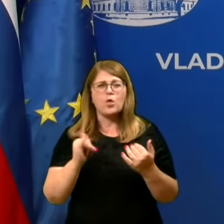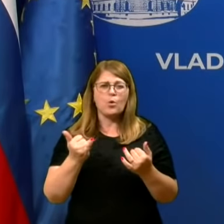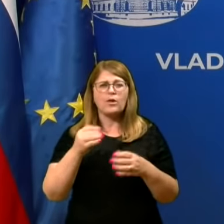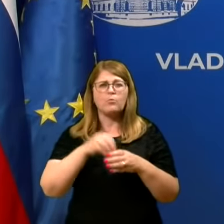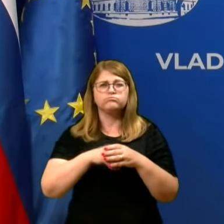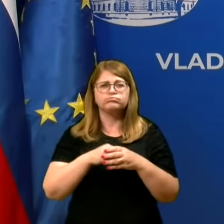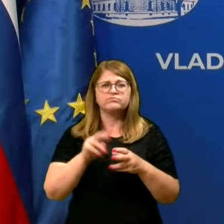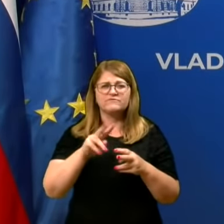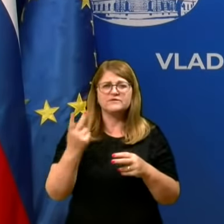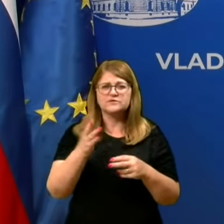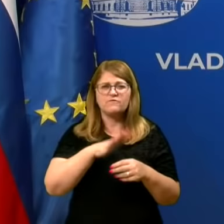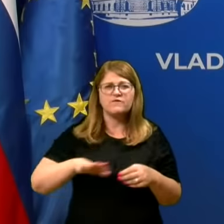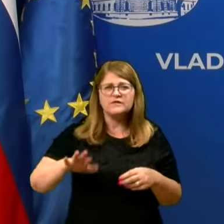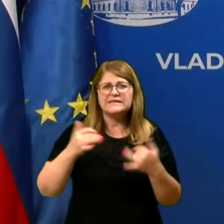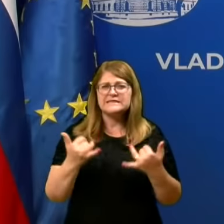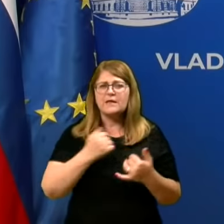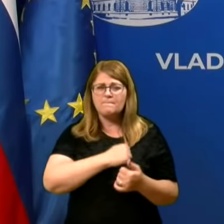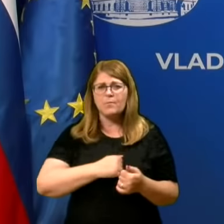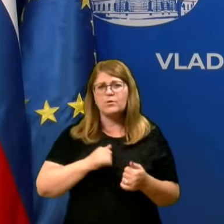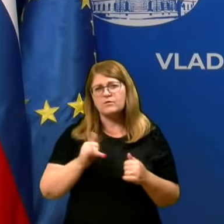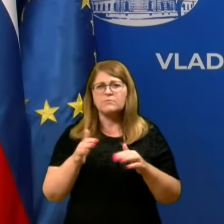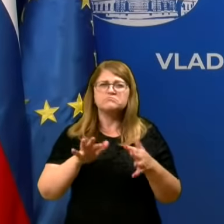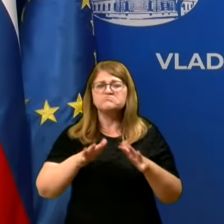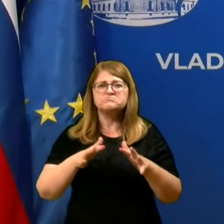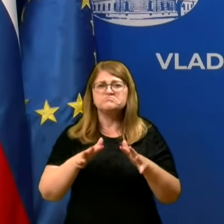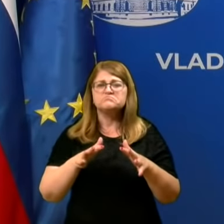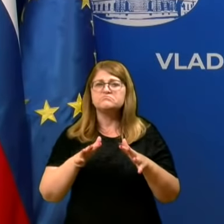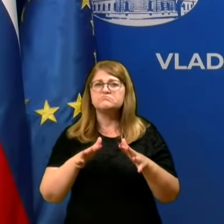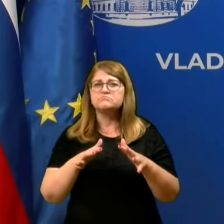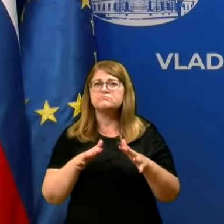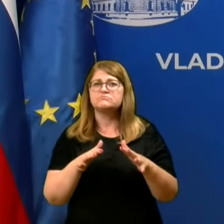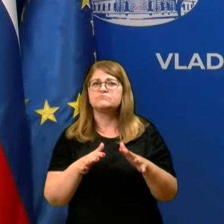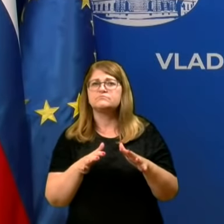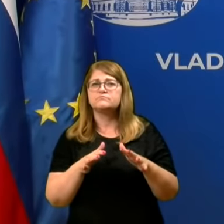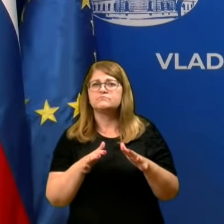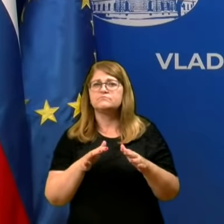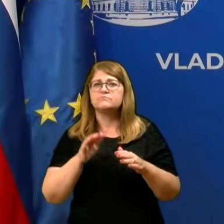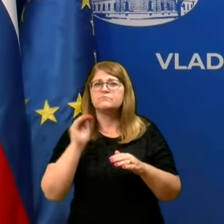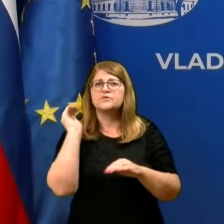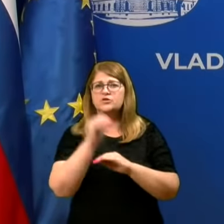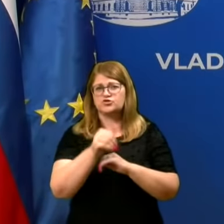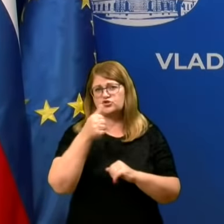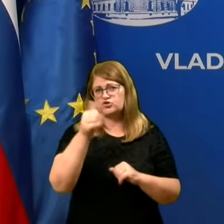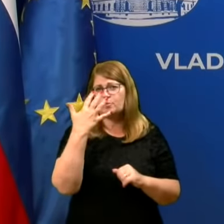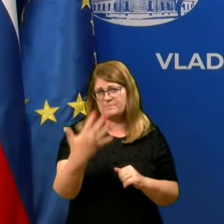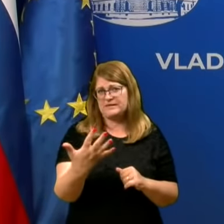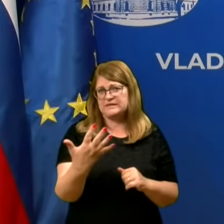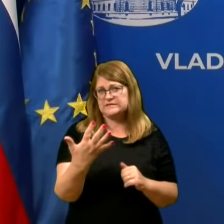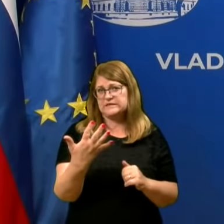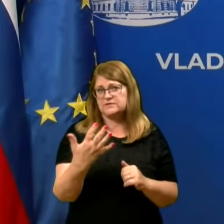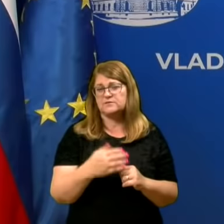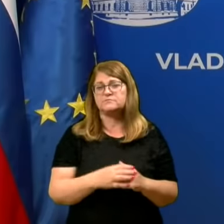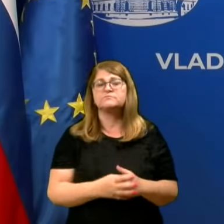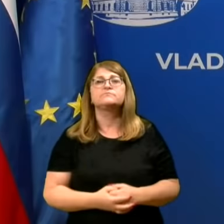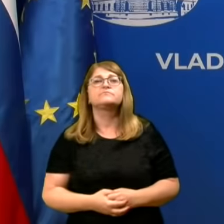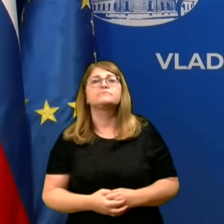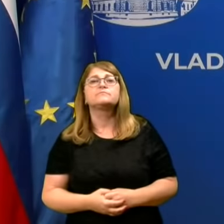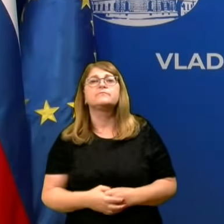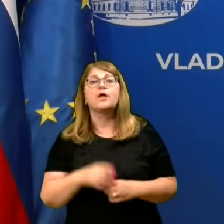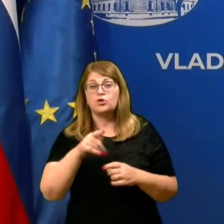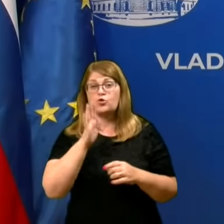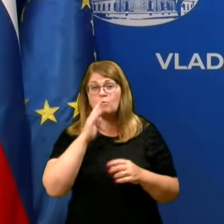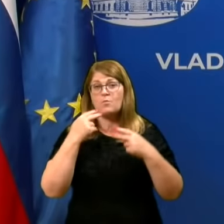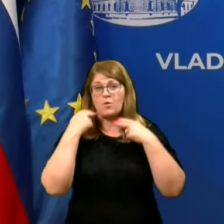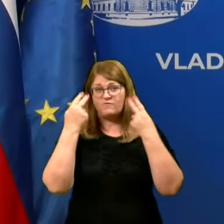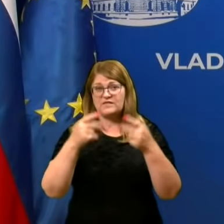približno čez 150. V naslednjem grahu bomo